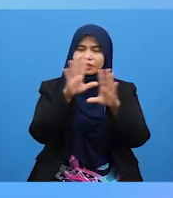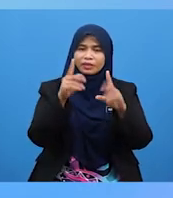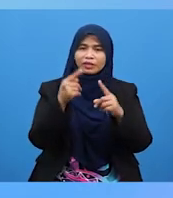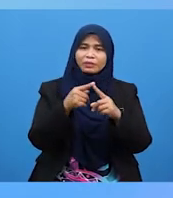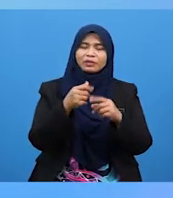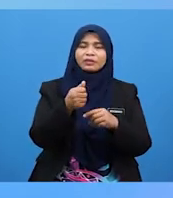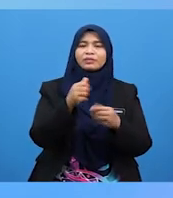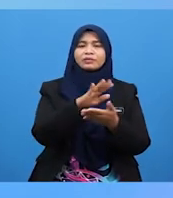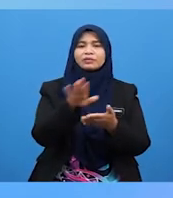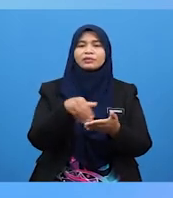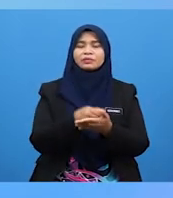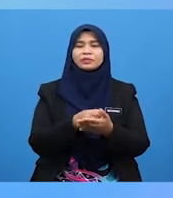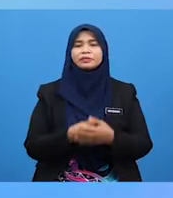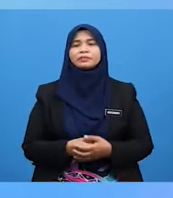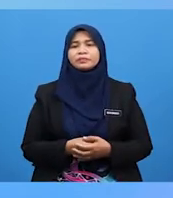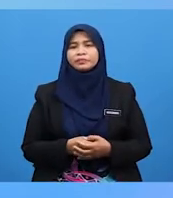Kamu Semua